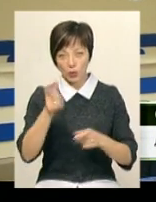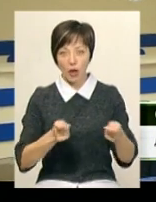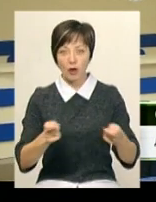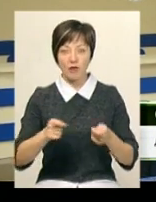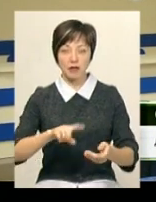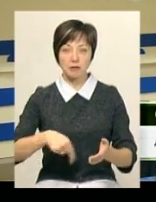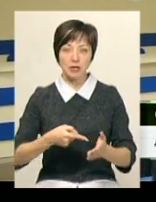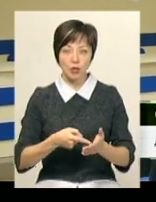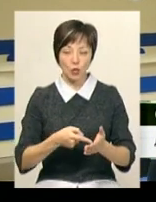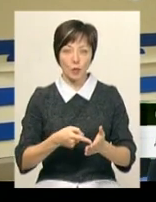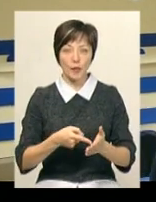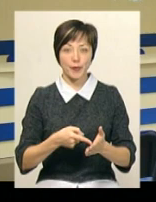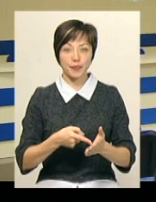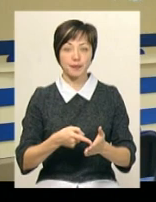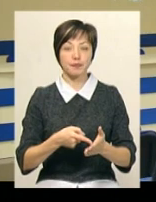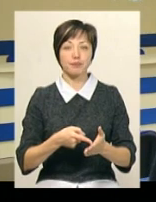містом,